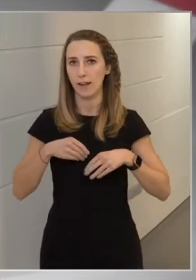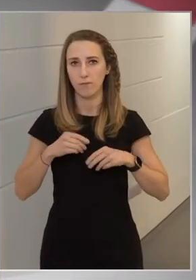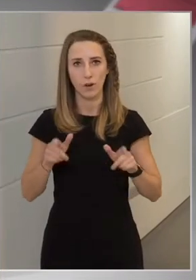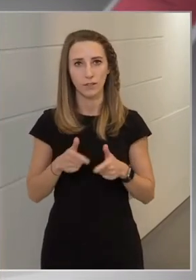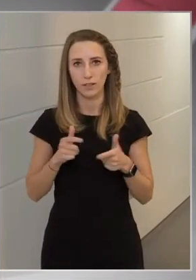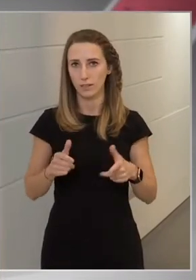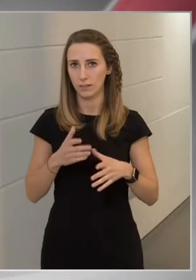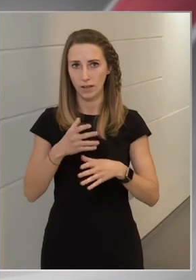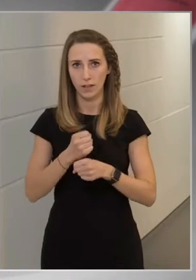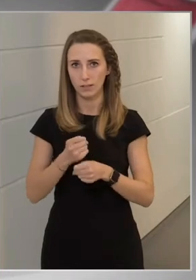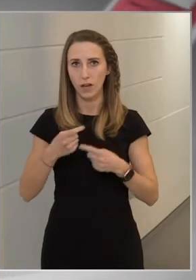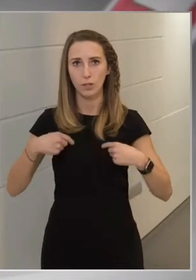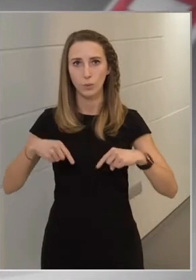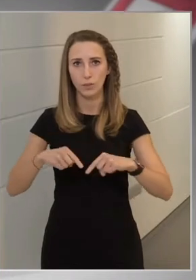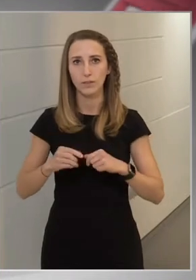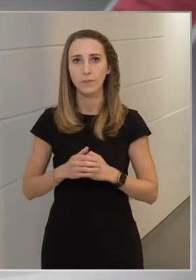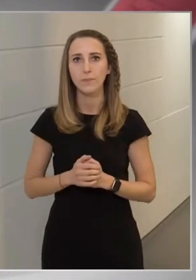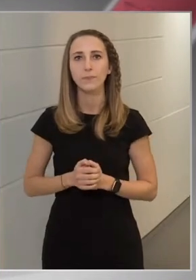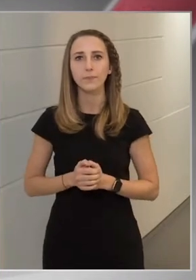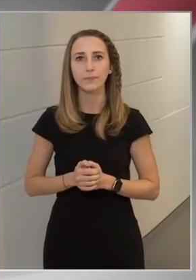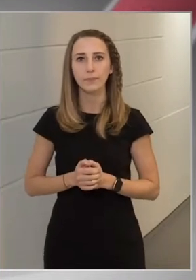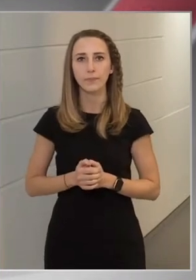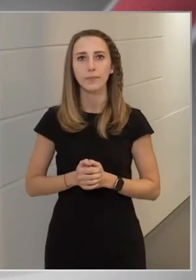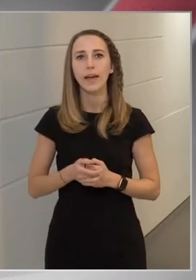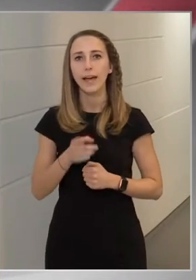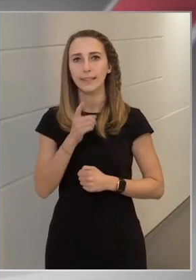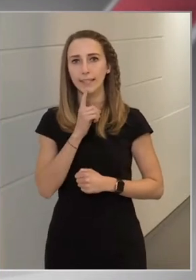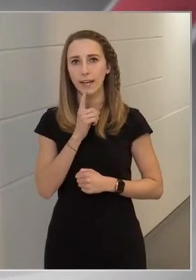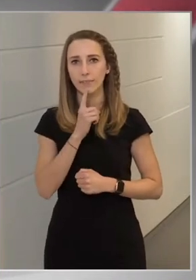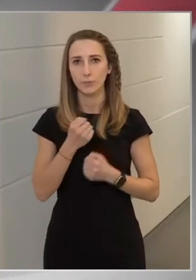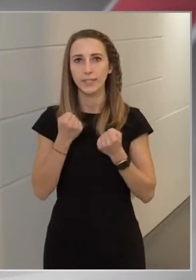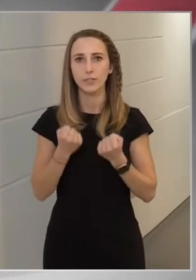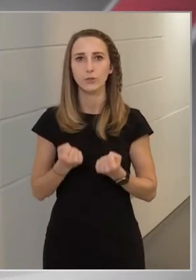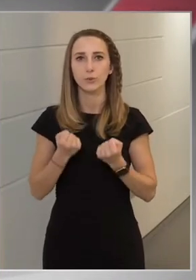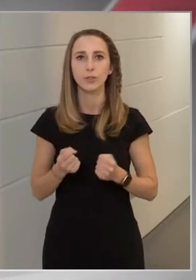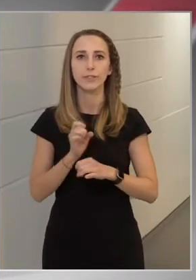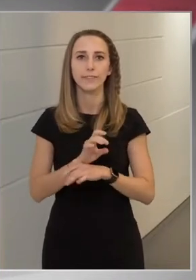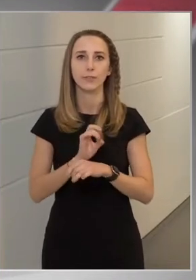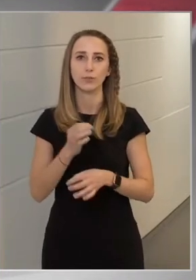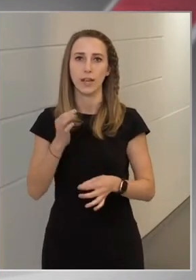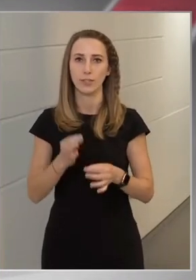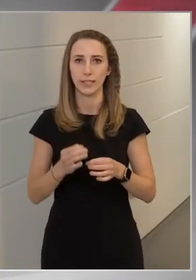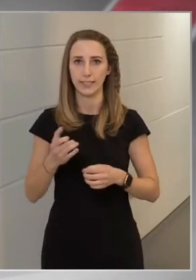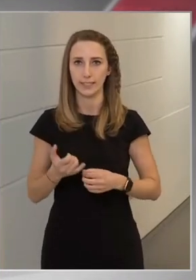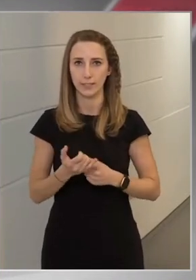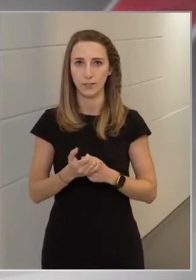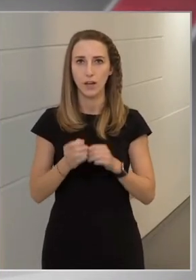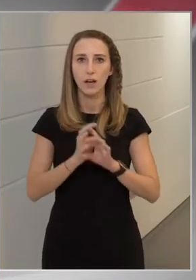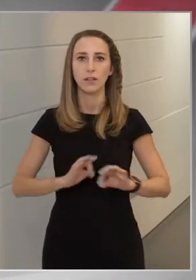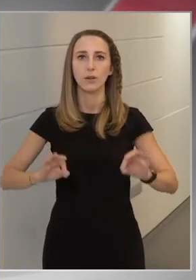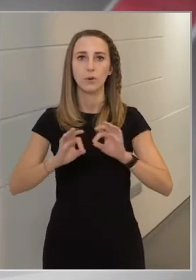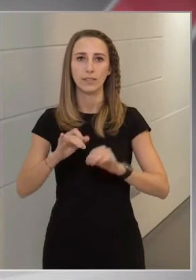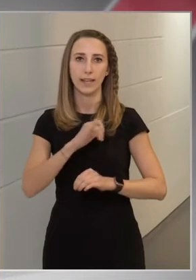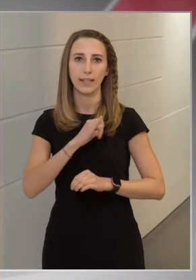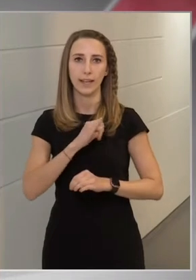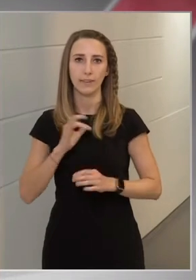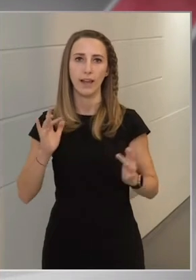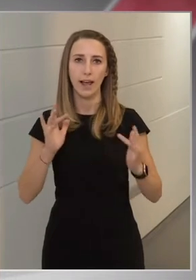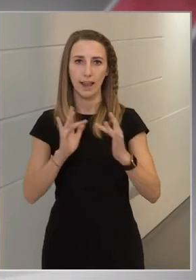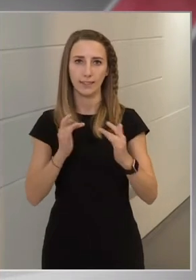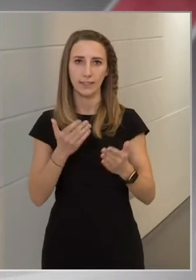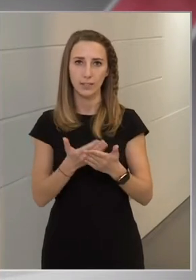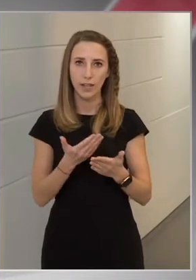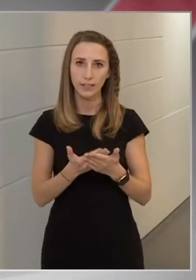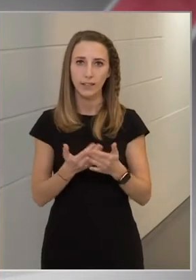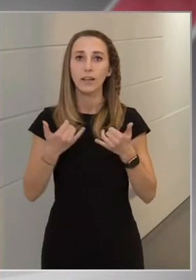tartjuk, még egy ennél kevésbé súlyos vírus esetén is az ország érdekeivel ellentétes lenne,